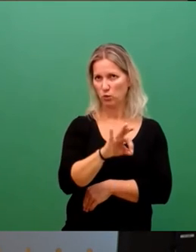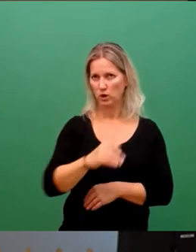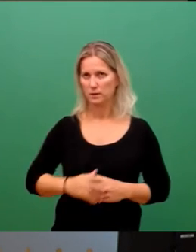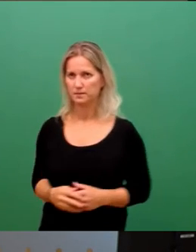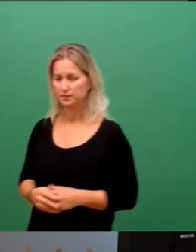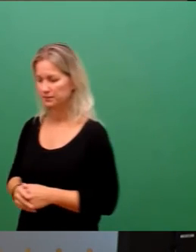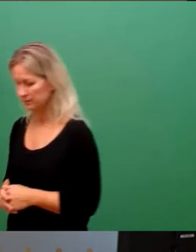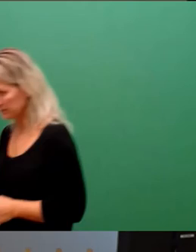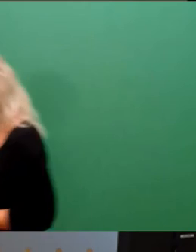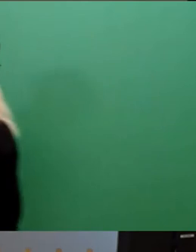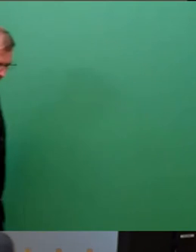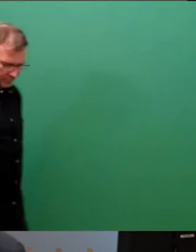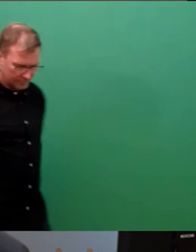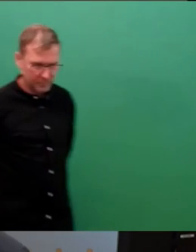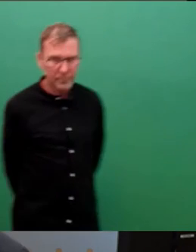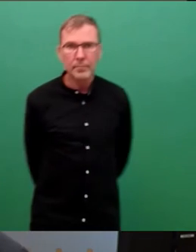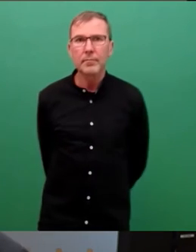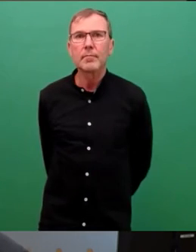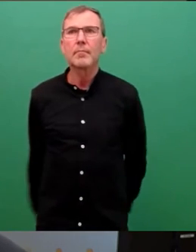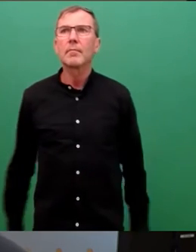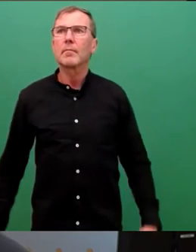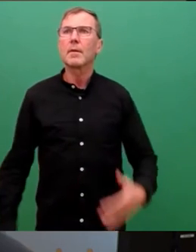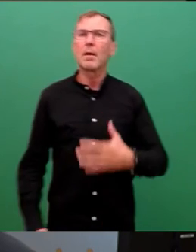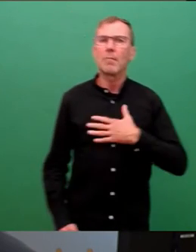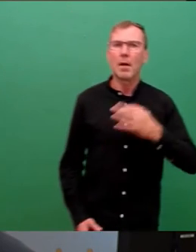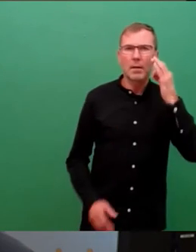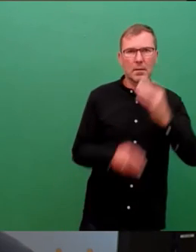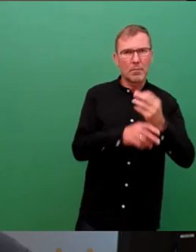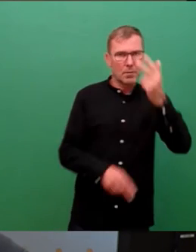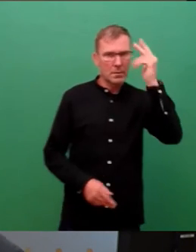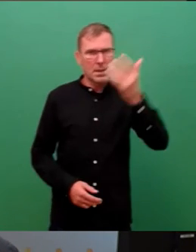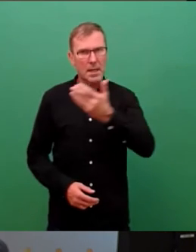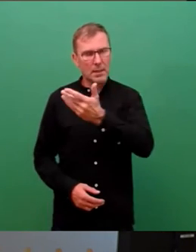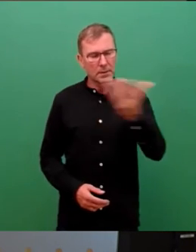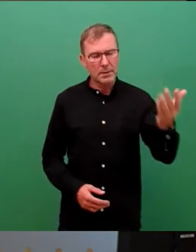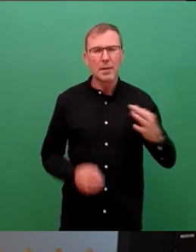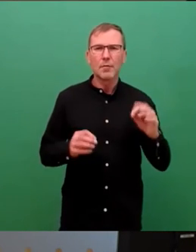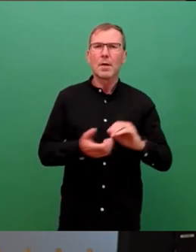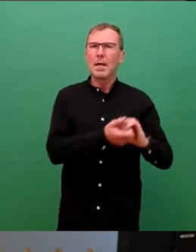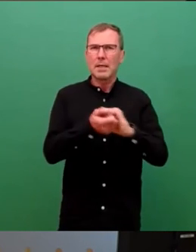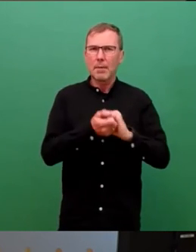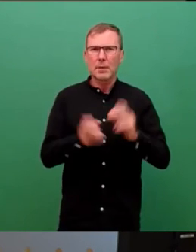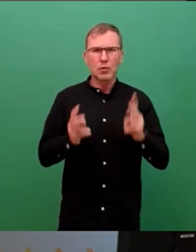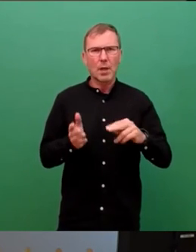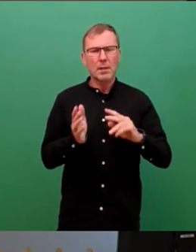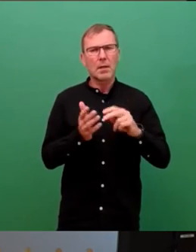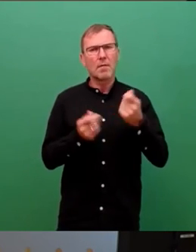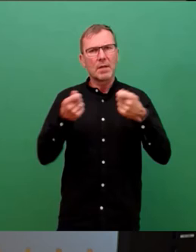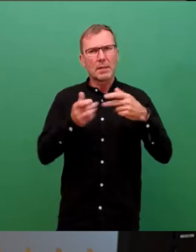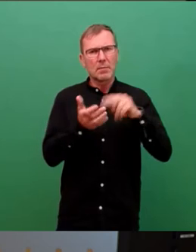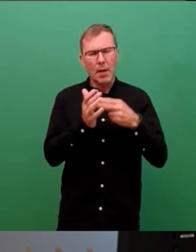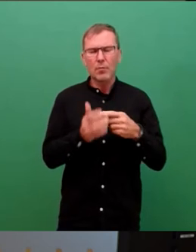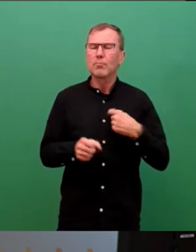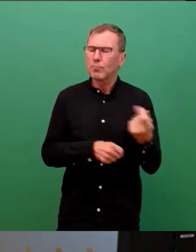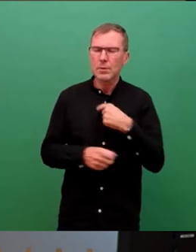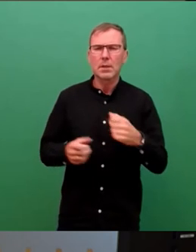und Herren, umso wichtiger ist, dass wir für die städtische Finanzplanung eine gemeinsame Prioritätensetzung hier im Rat beschließen.